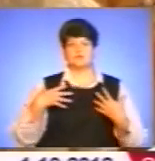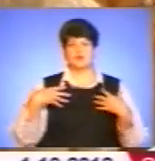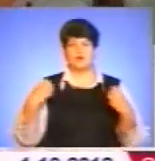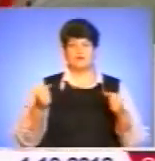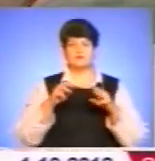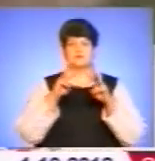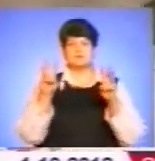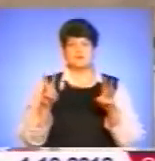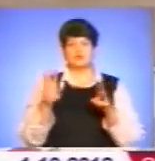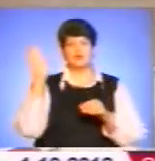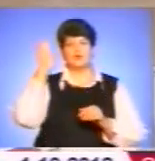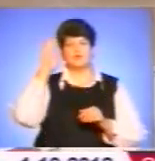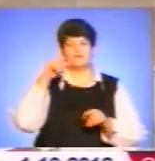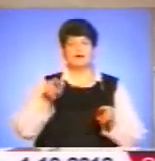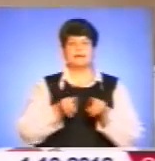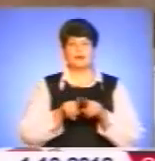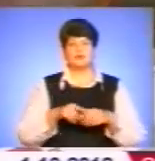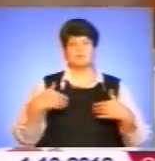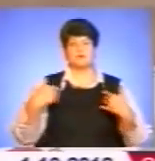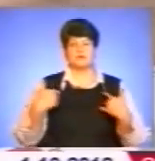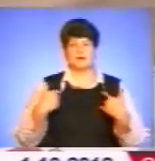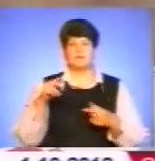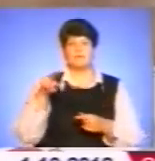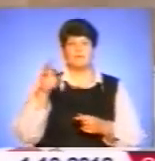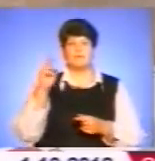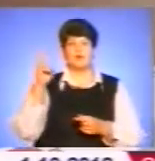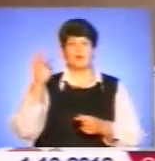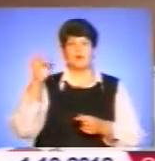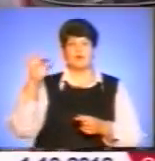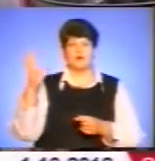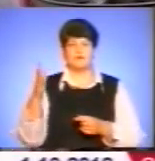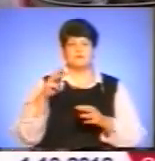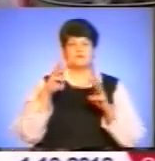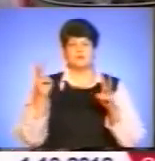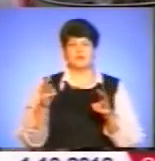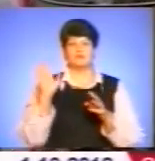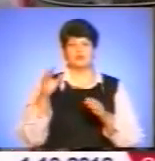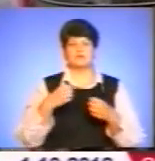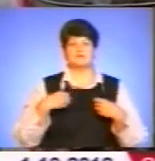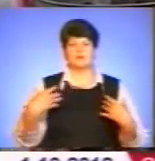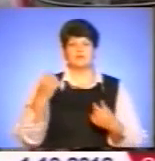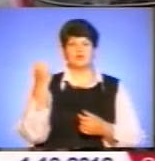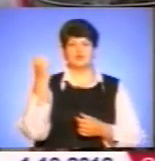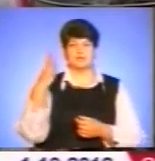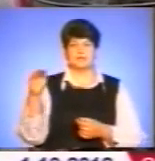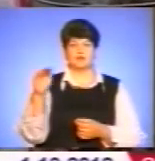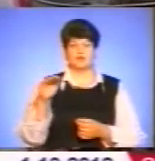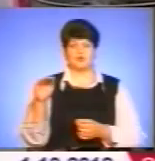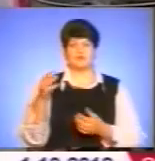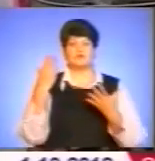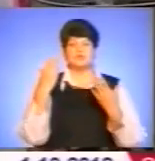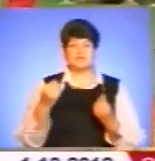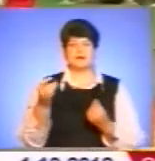освяченої водиці, а також привітав зі святом покрови Пресвятої Богородиці, яке відзначають 14 жовтня. Ще раз